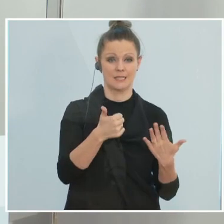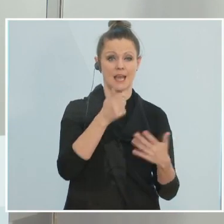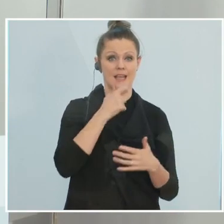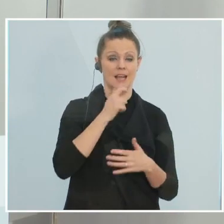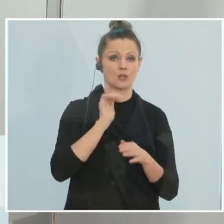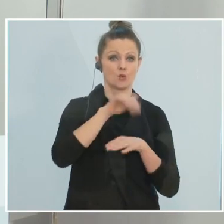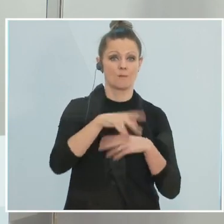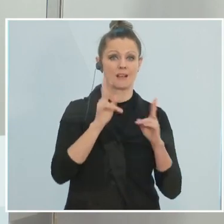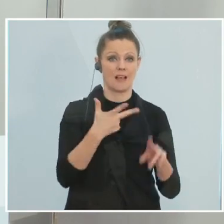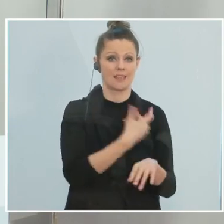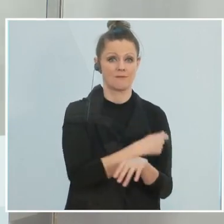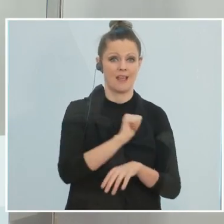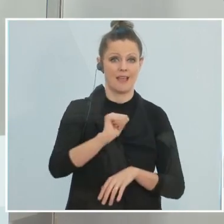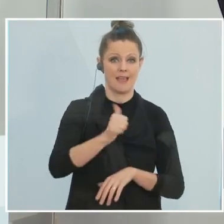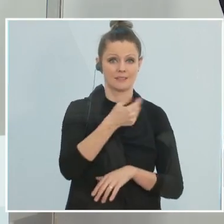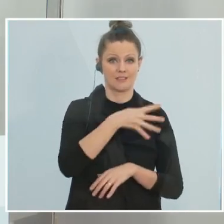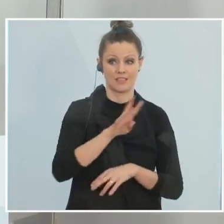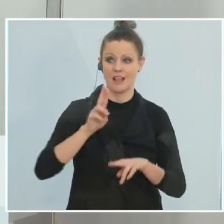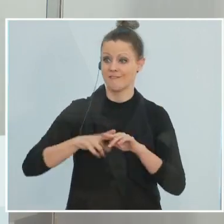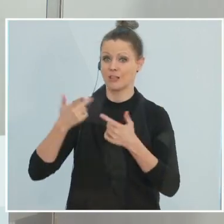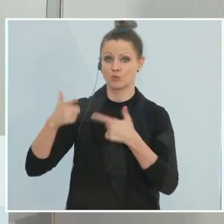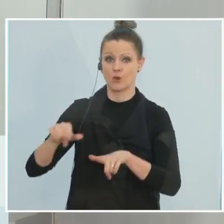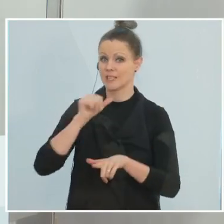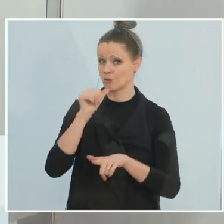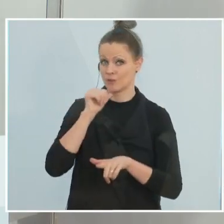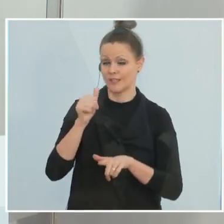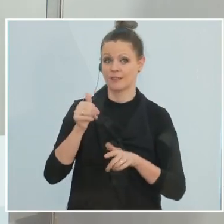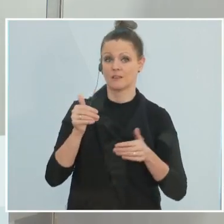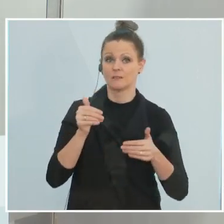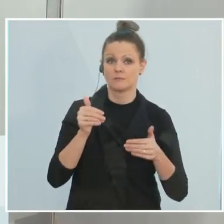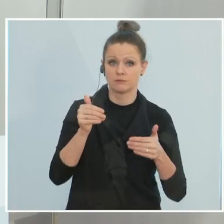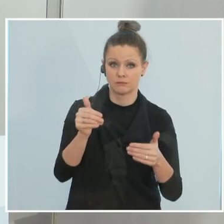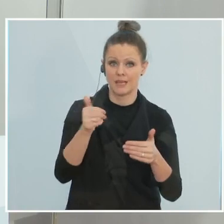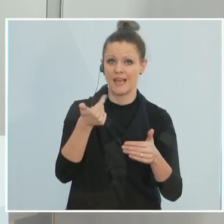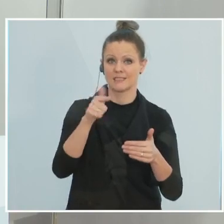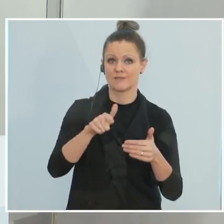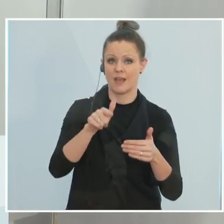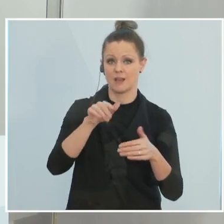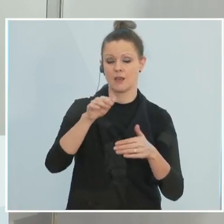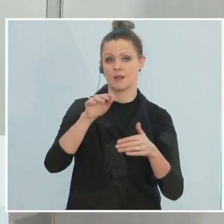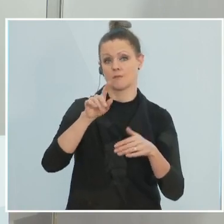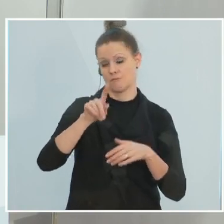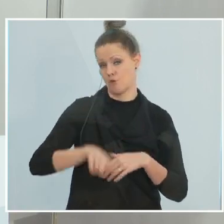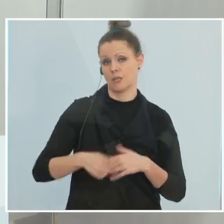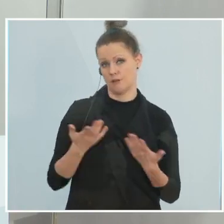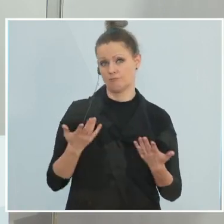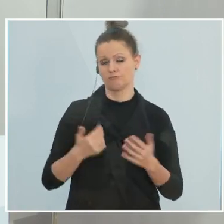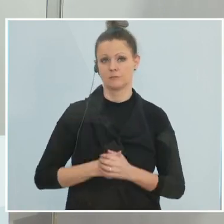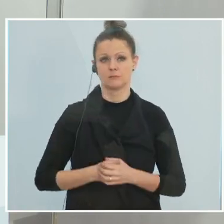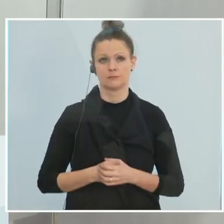werden. Wenn es diese Zulassung nicht gibt, verzögert sich das um ein bis zwei Monate nach hinten. Und